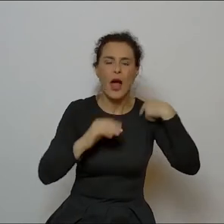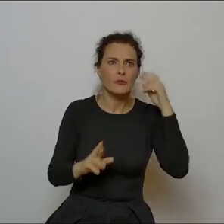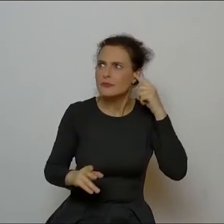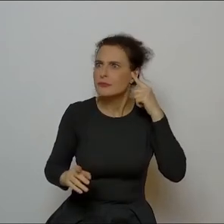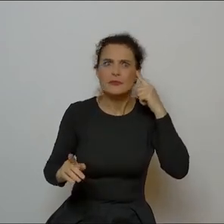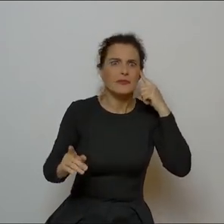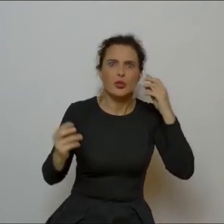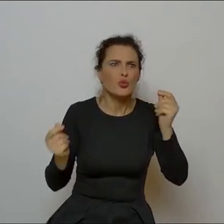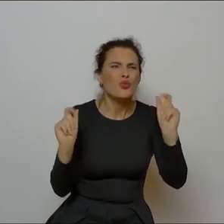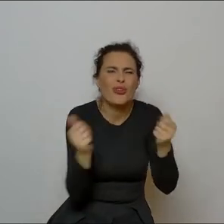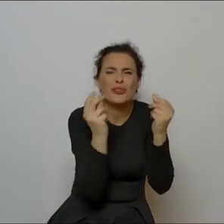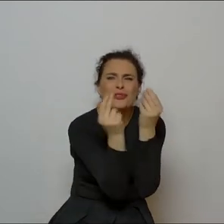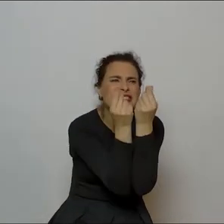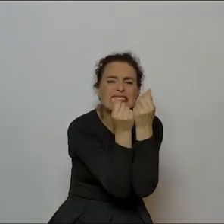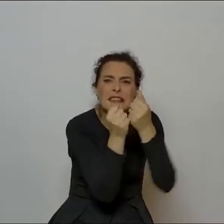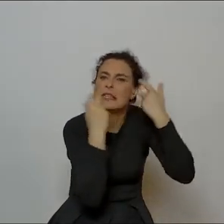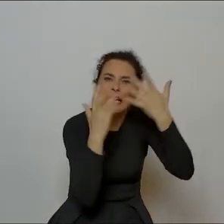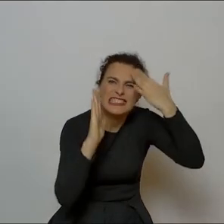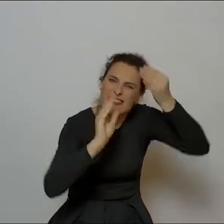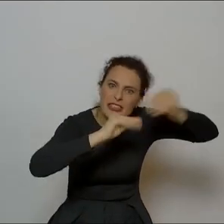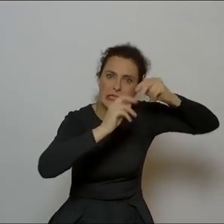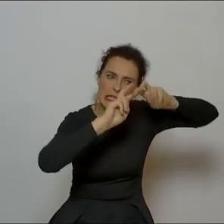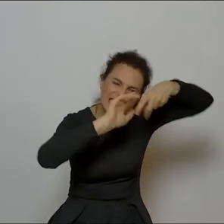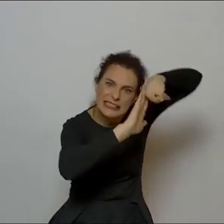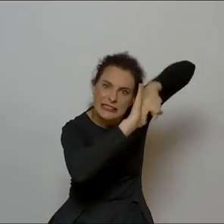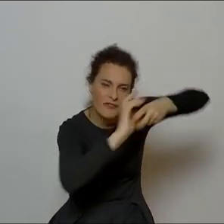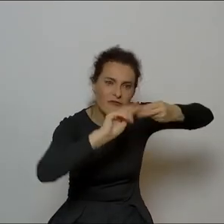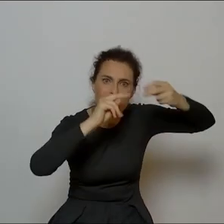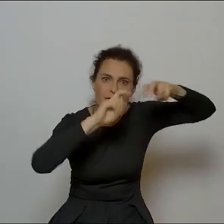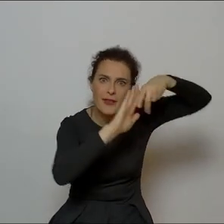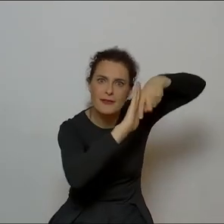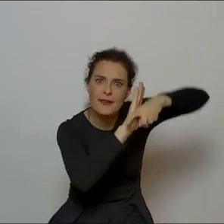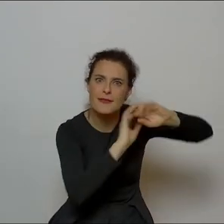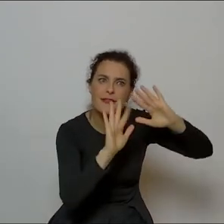sobie, ja się dowiem, ja w to wejdę, ja wpruję się w to, że tak powiem